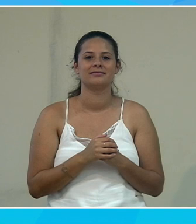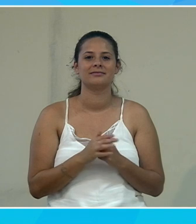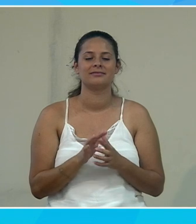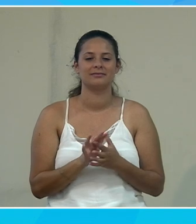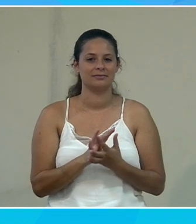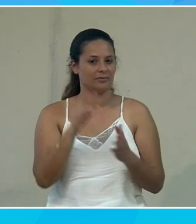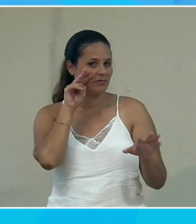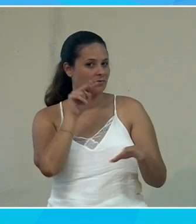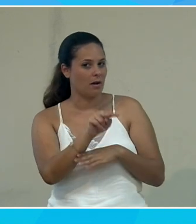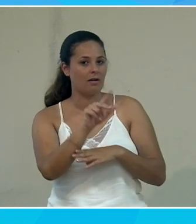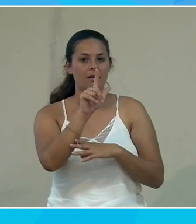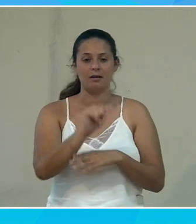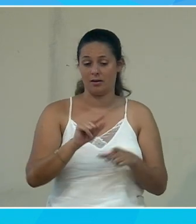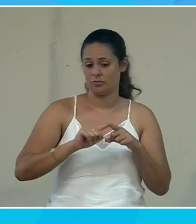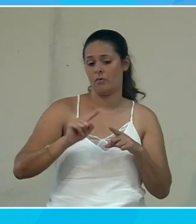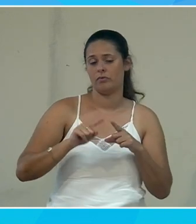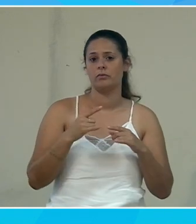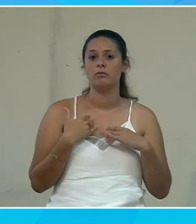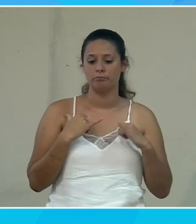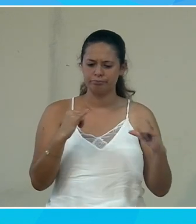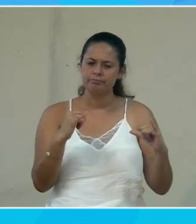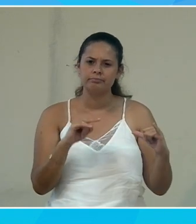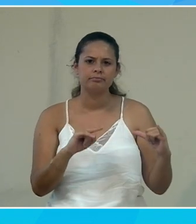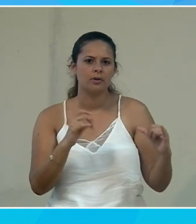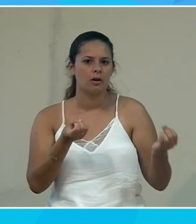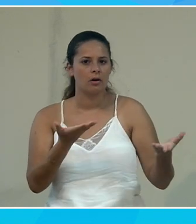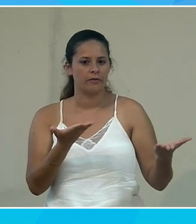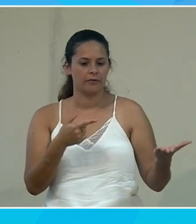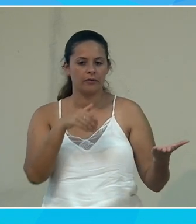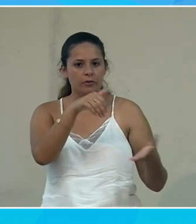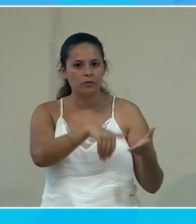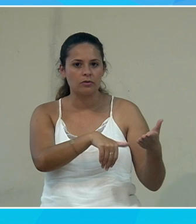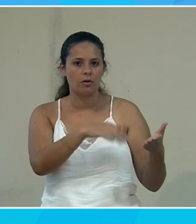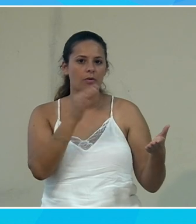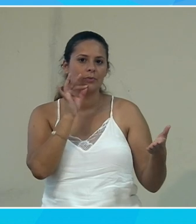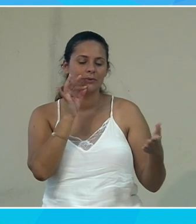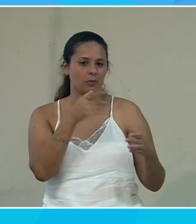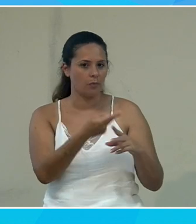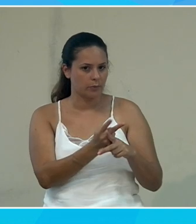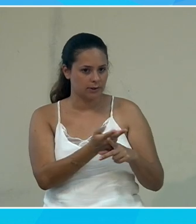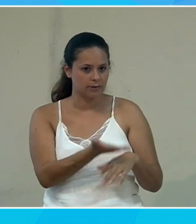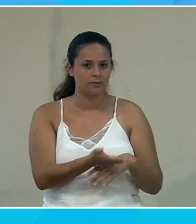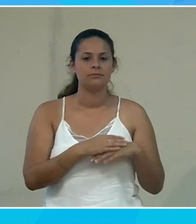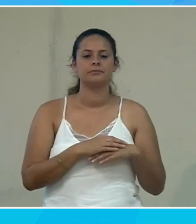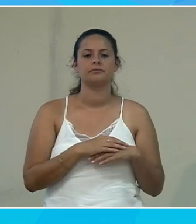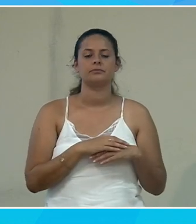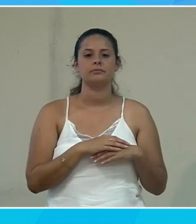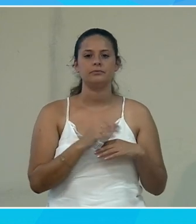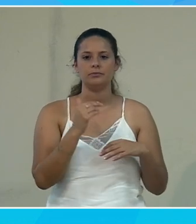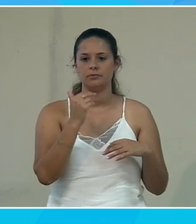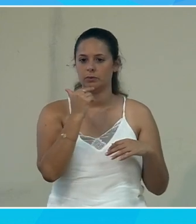donc vous voyez on a des choses qui sont assez puissantes offertes dans ce type d'outil alors un scénario d'usage